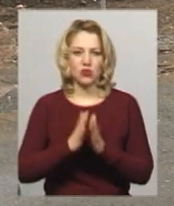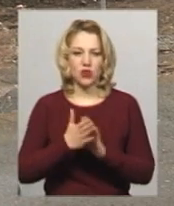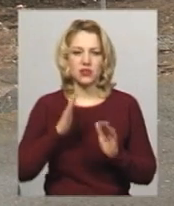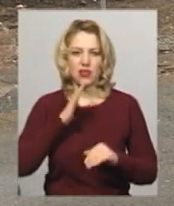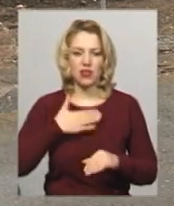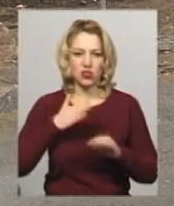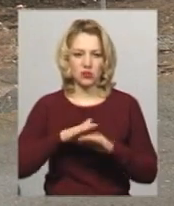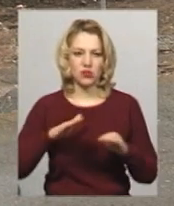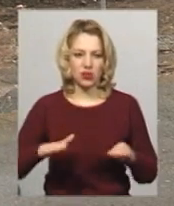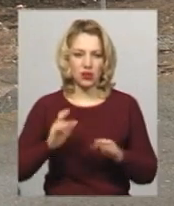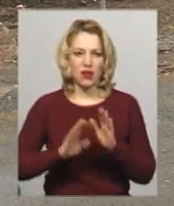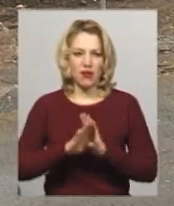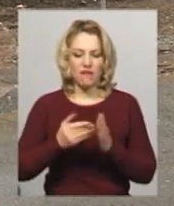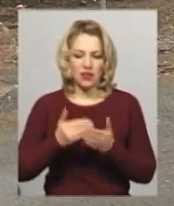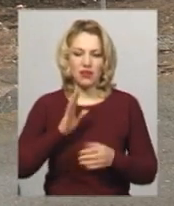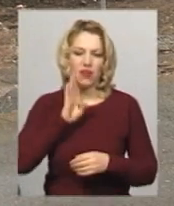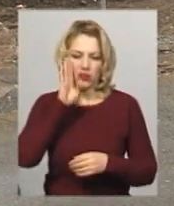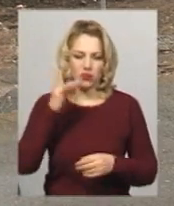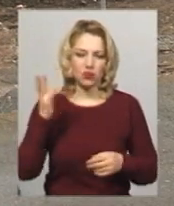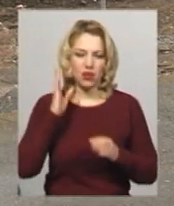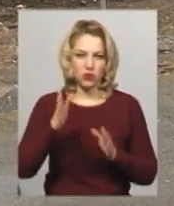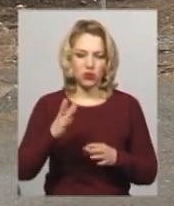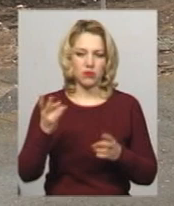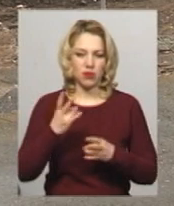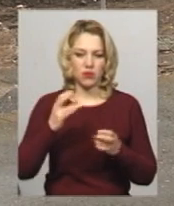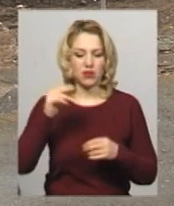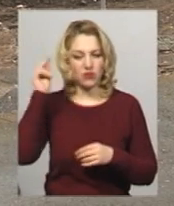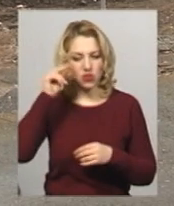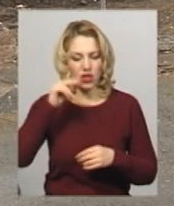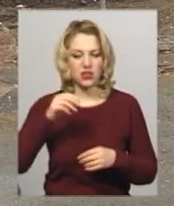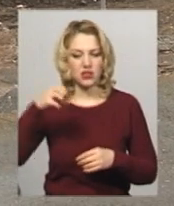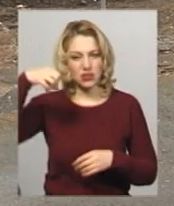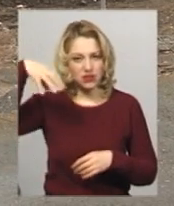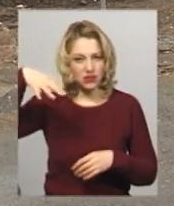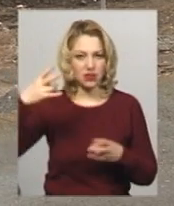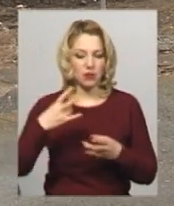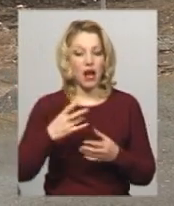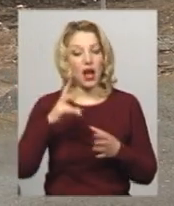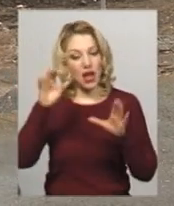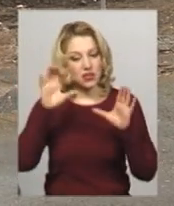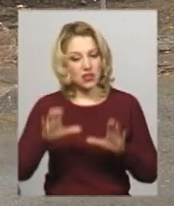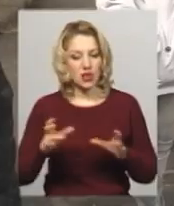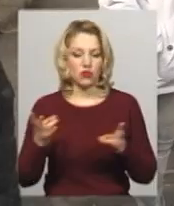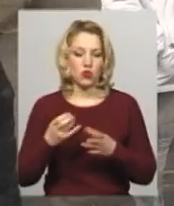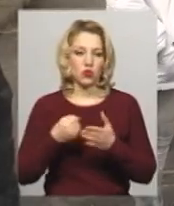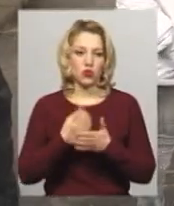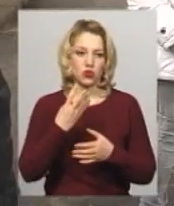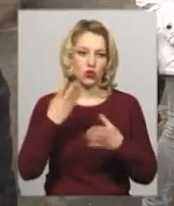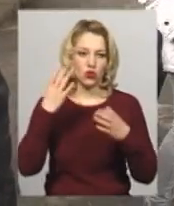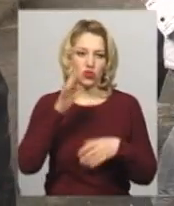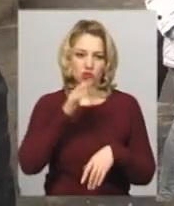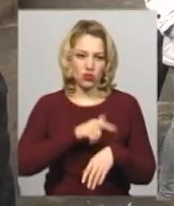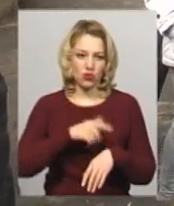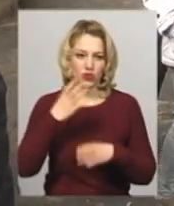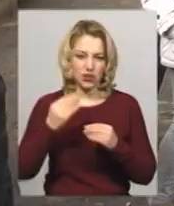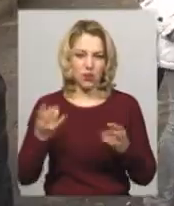Від самого ранку доведеться вмикати електронне освітлення. Хоча за законом до четвертої години дня повинно бути денне освітлення. Головний інженер